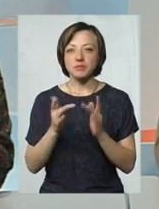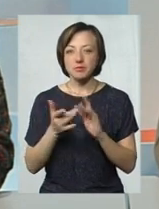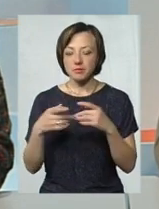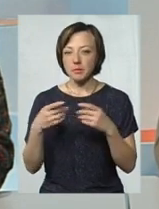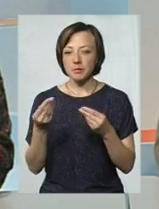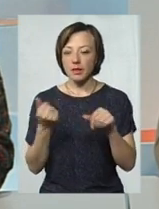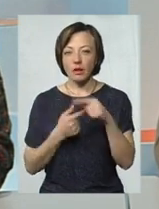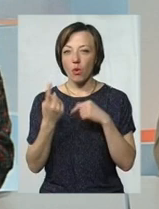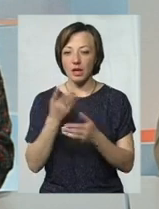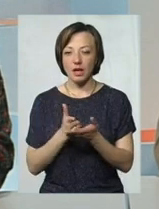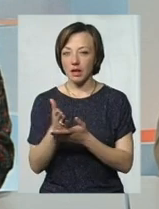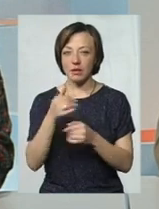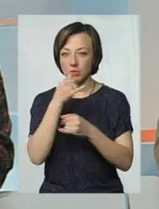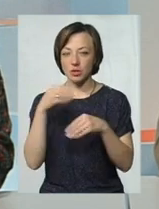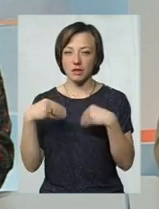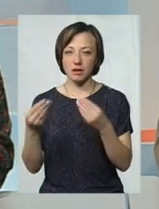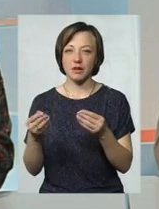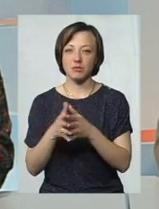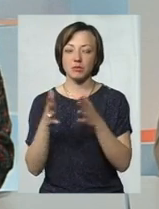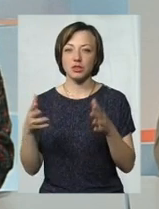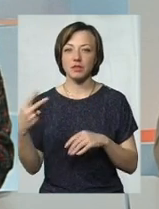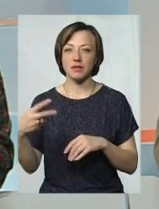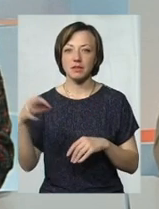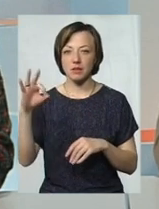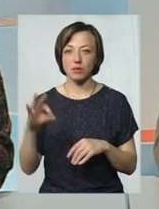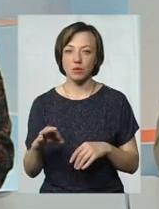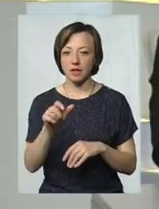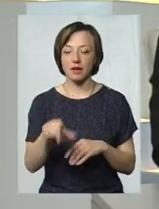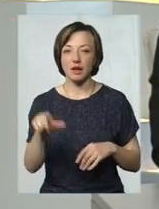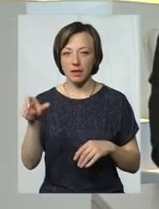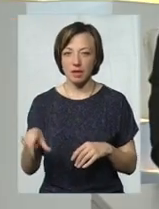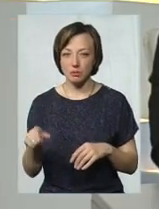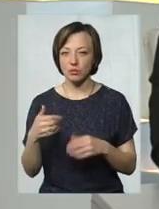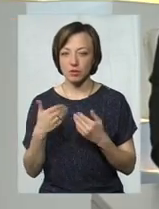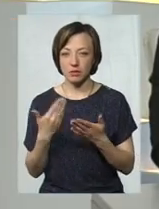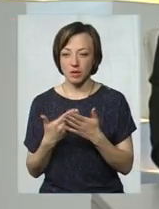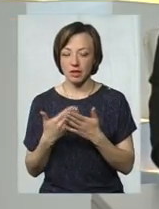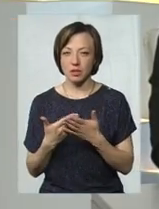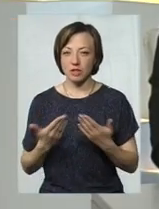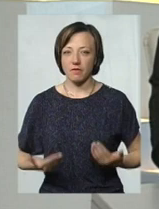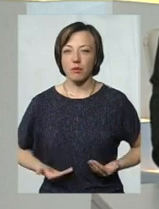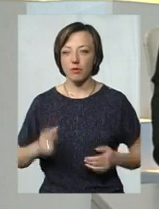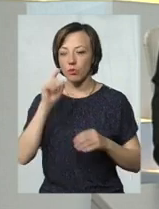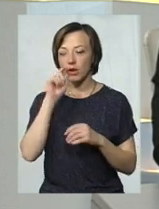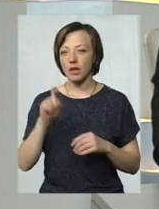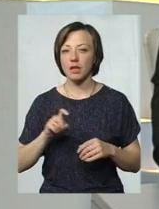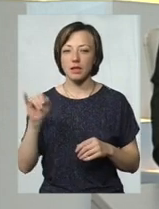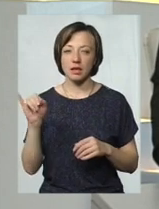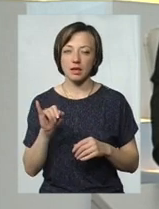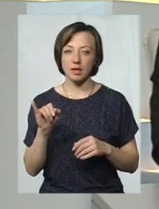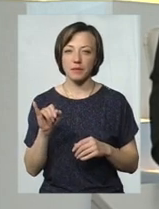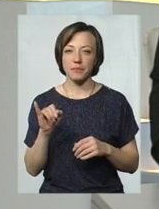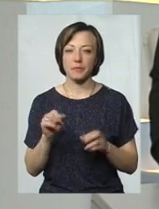продажів нам не може давати, наприклад, більше 20% клієнтів. Якщо ми живемо в Україні, і